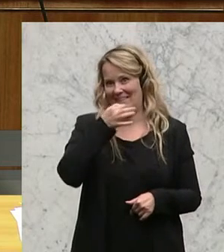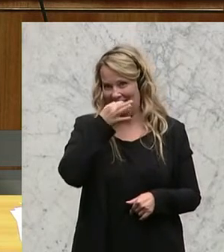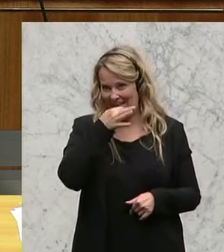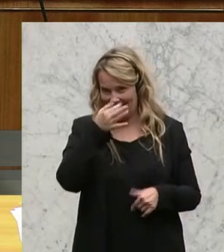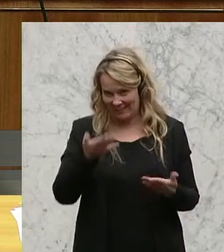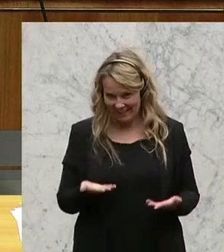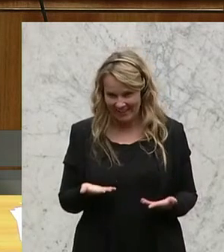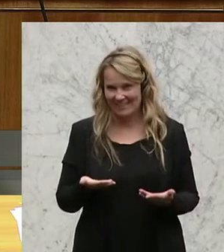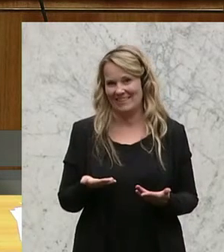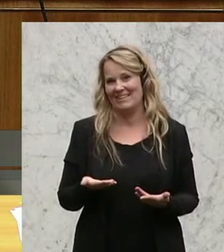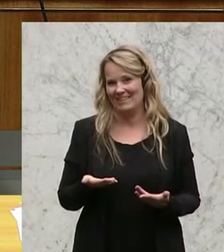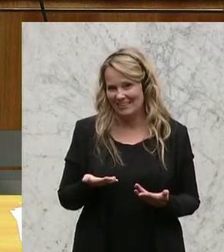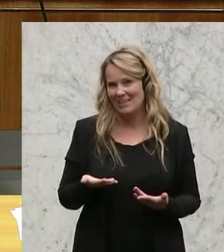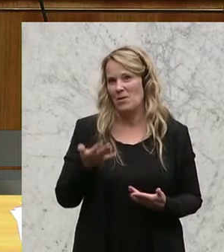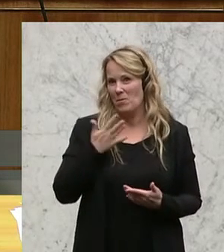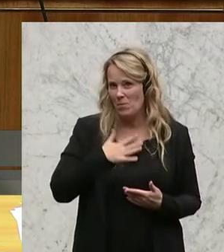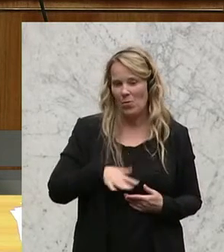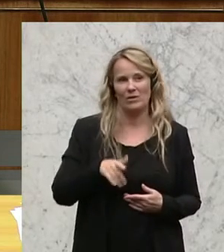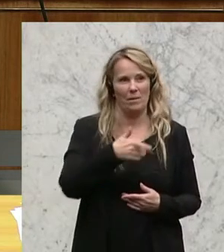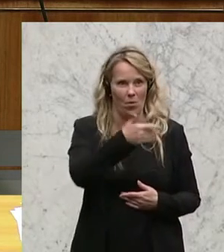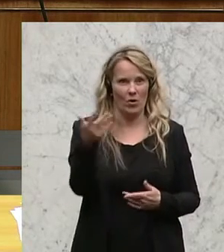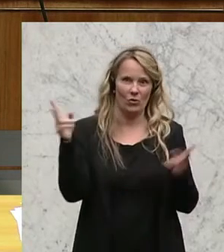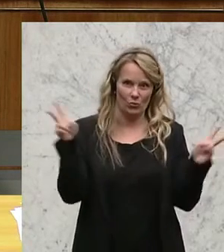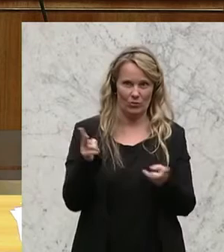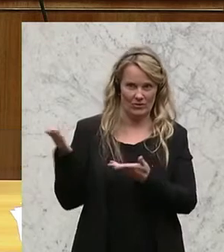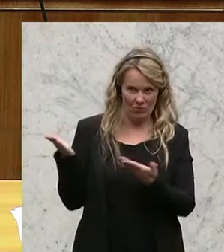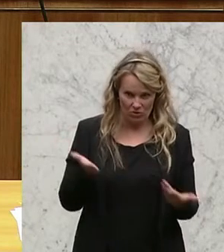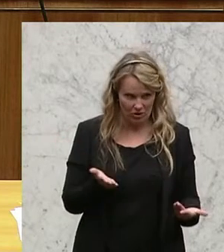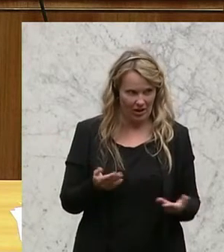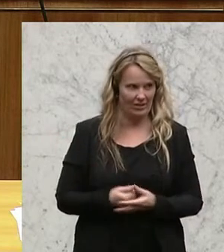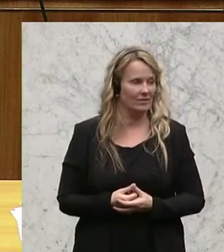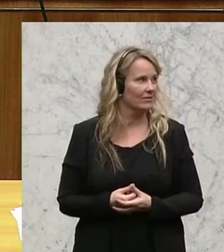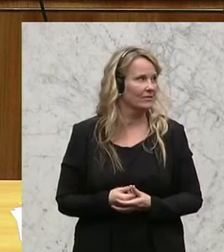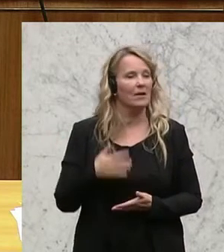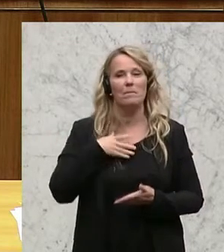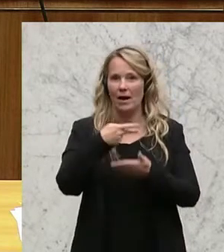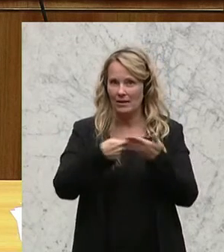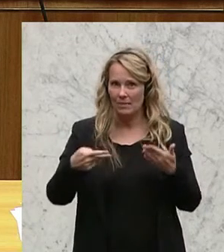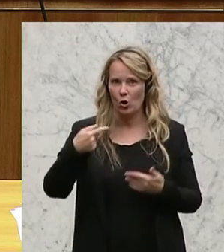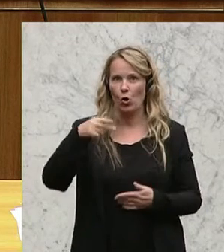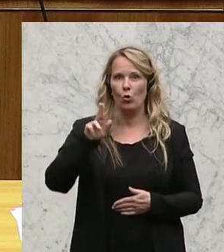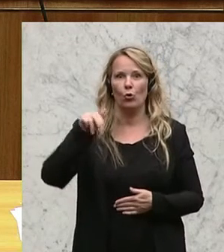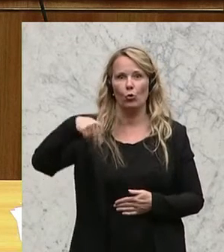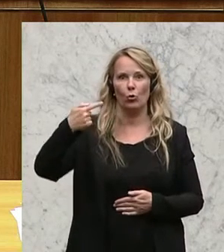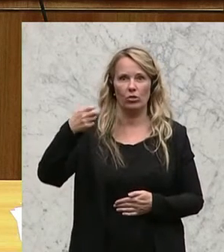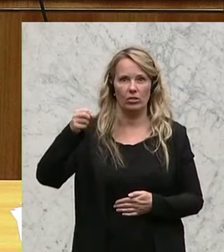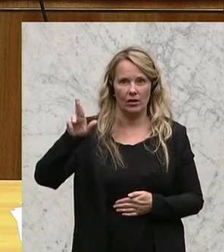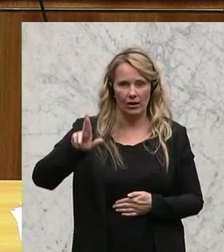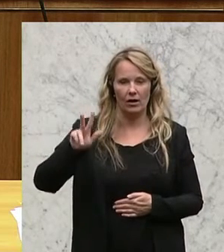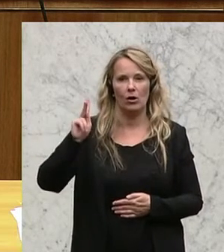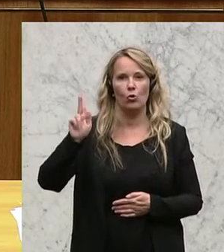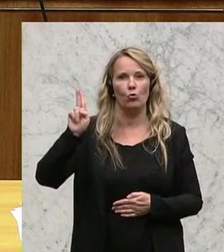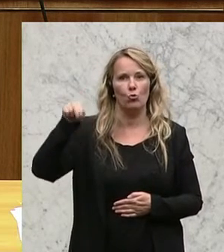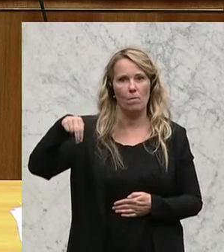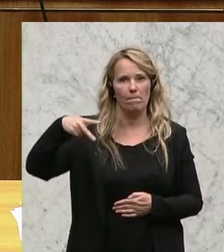ist, möchte ich mich bei euch kurz vorstellen. Mein Name ist Günter Kumbitsch, ich komme aus